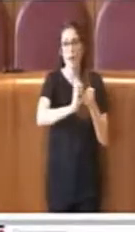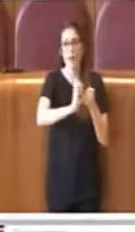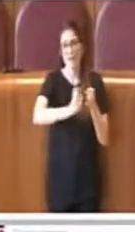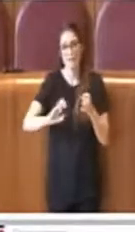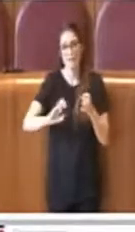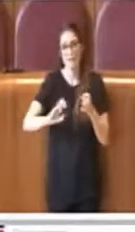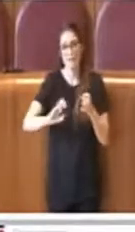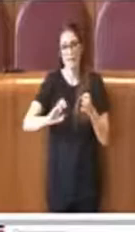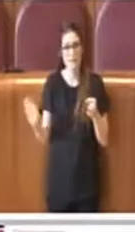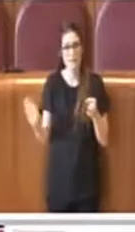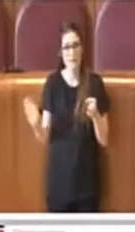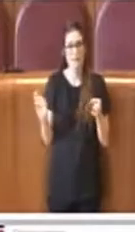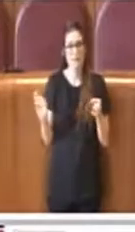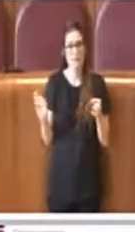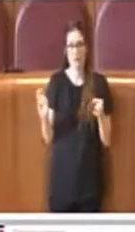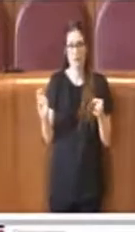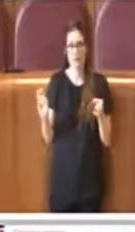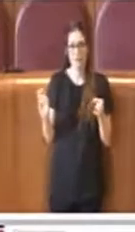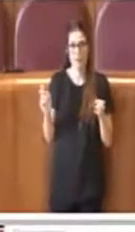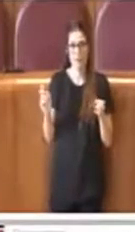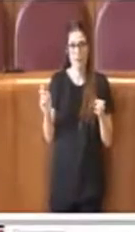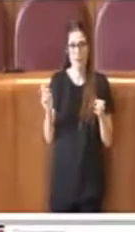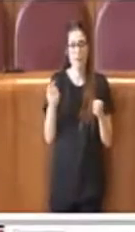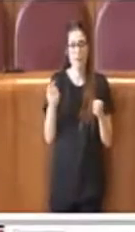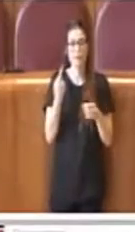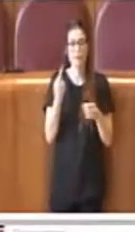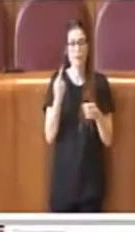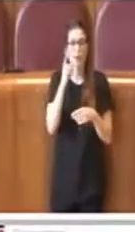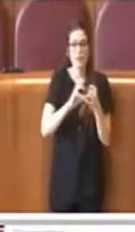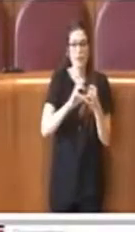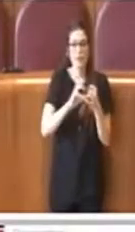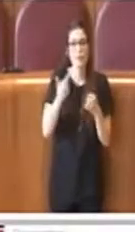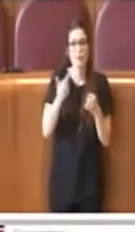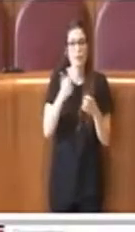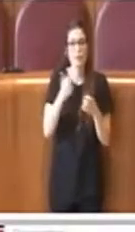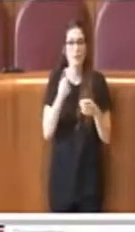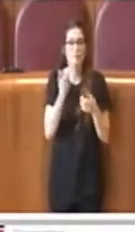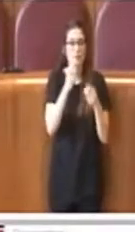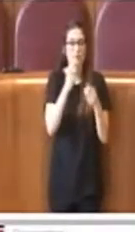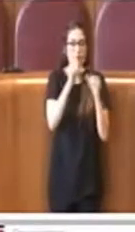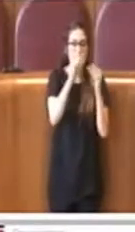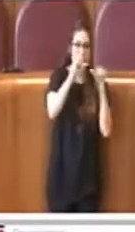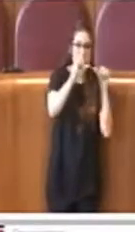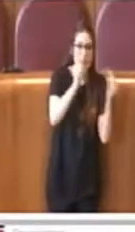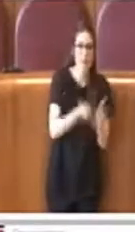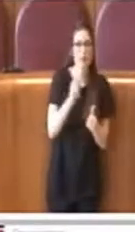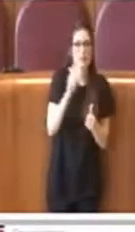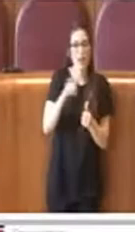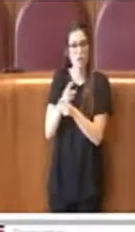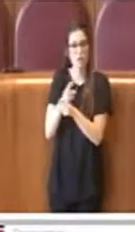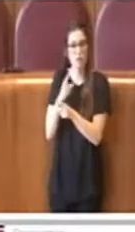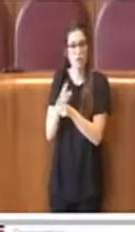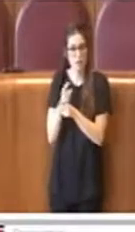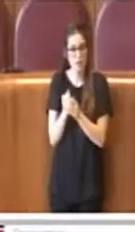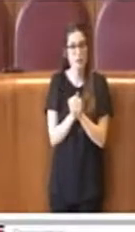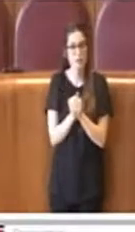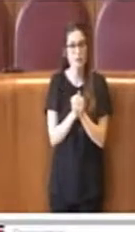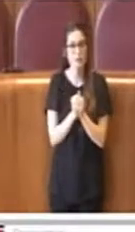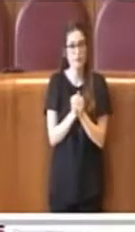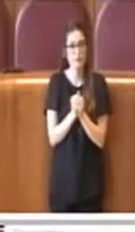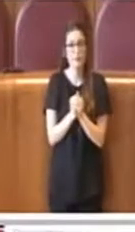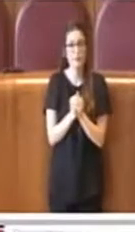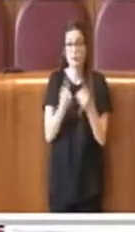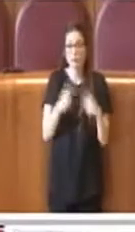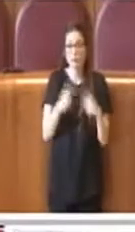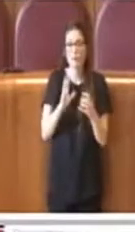fin troppo distanti tra di loro per caratteristiche ed esigenze. Dobbiamo sempre tenere conto di quanto il tutto